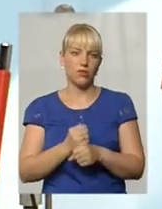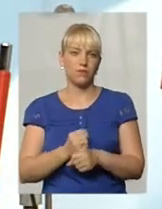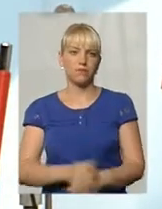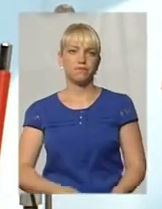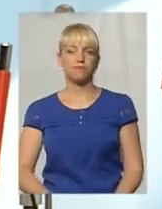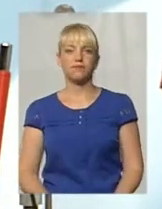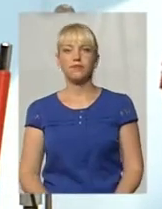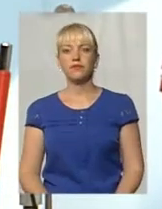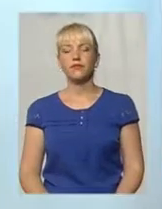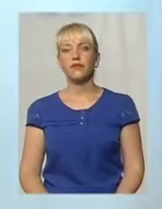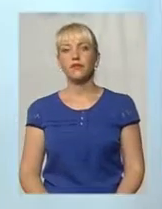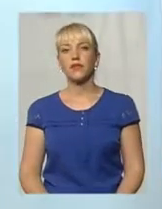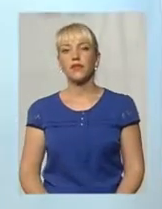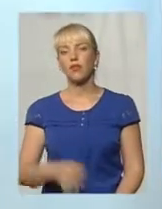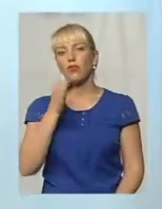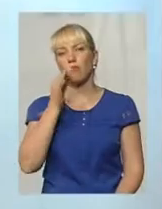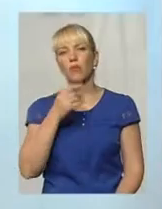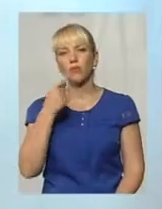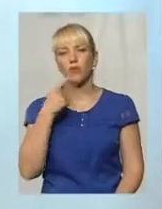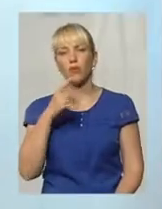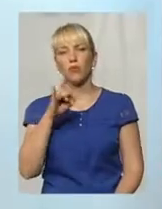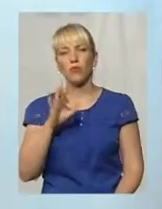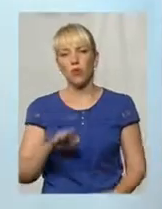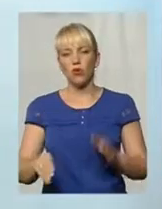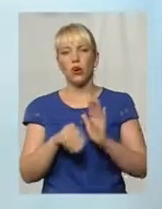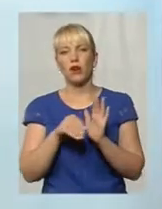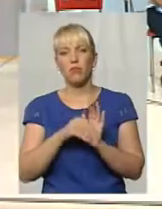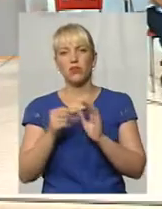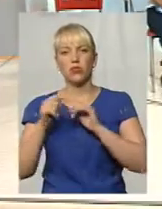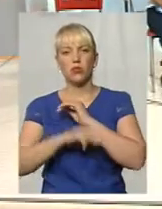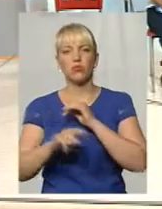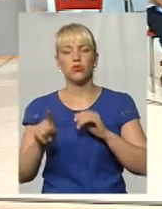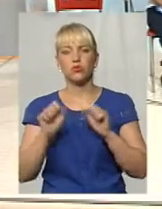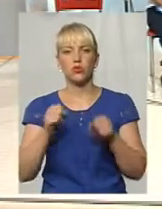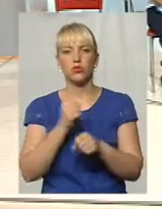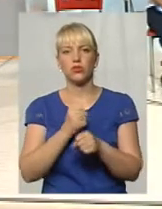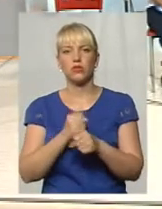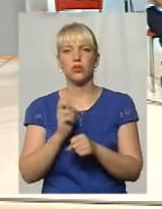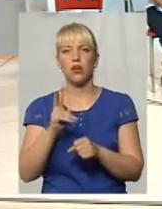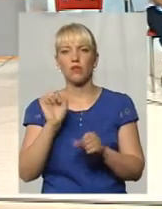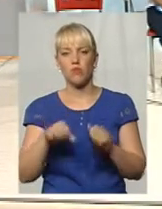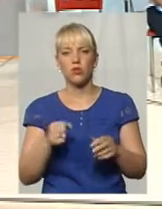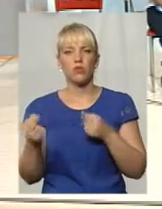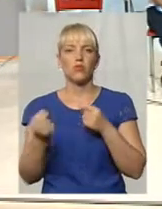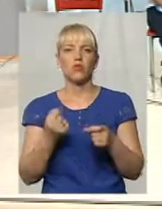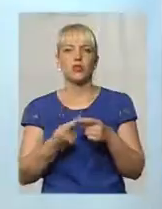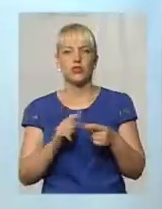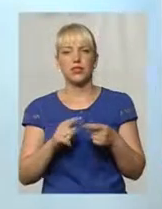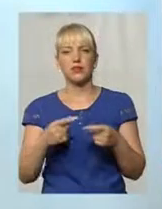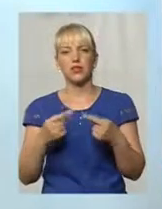Нагадую, глядача, ми говоримо про хабарництво і корупцію. Що можна зробити, як можна боротися з цими явищами?